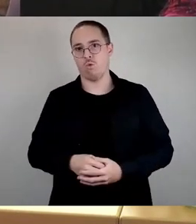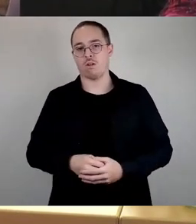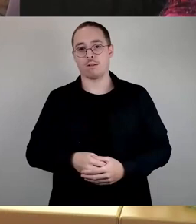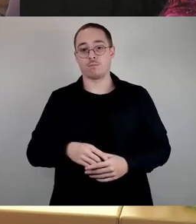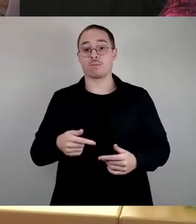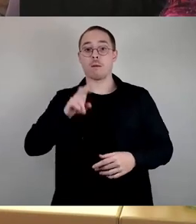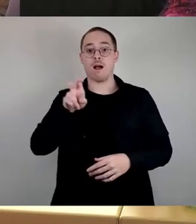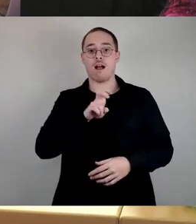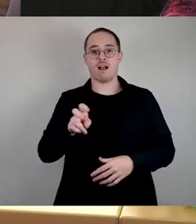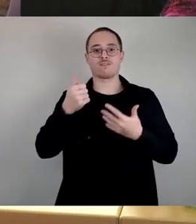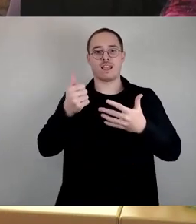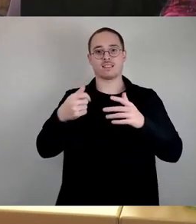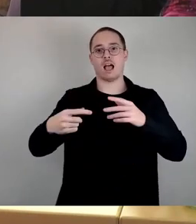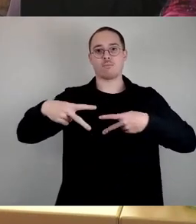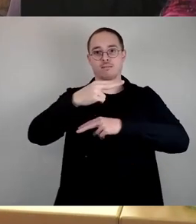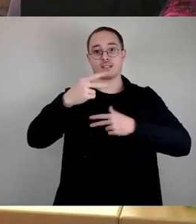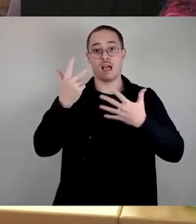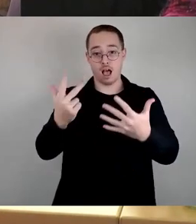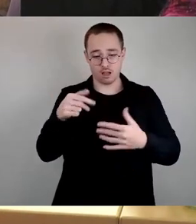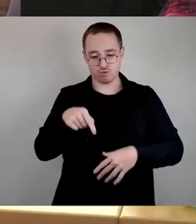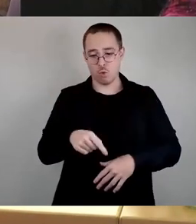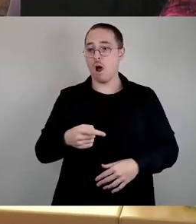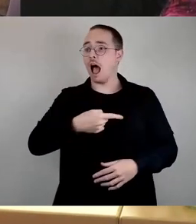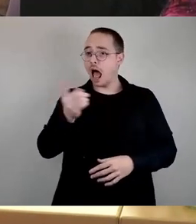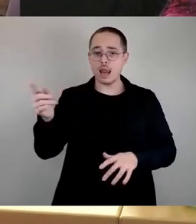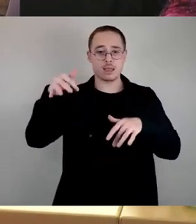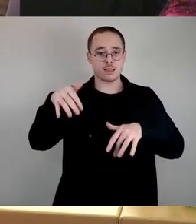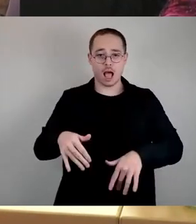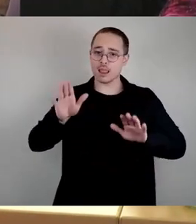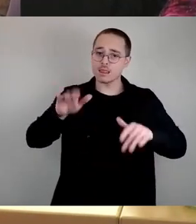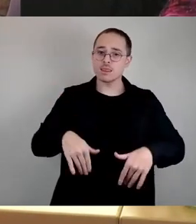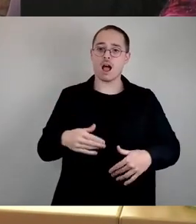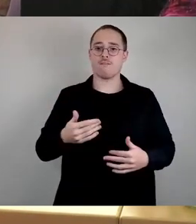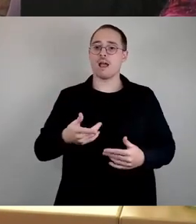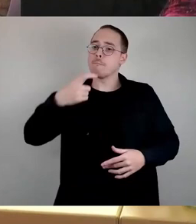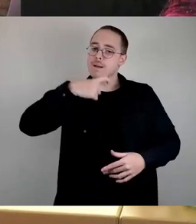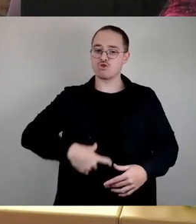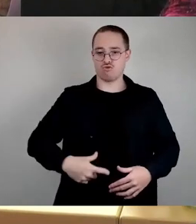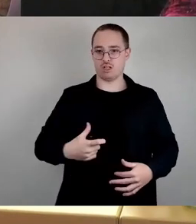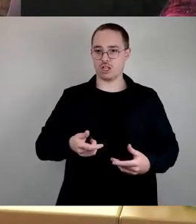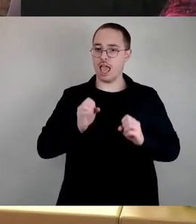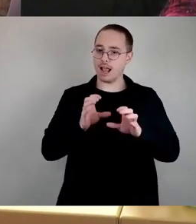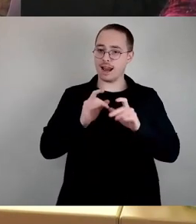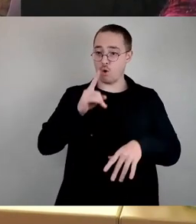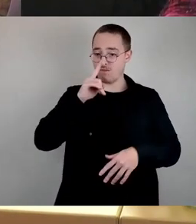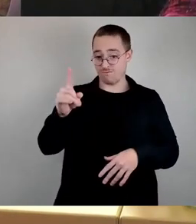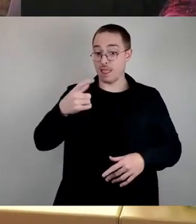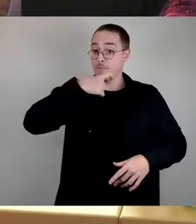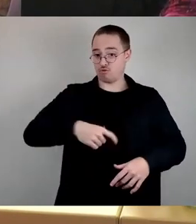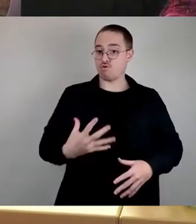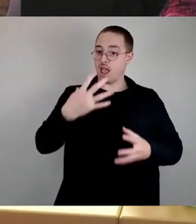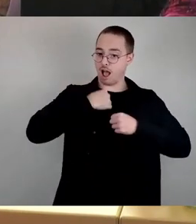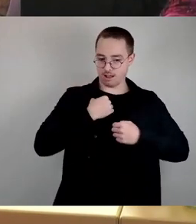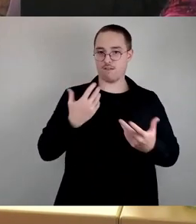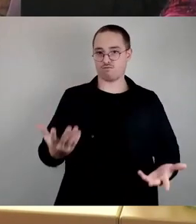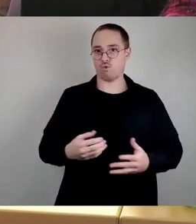Stadtrates nach der Abstimmung das Wort zu persönlichen Erklärungen ergreifen kann, um Angriffe, Äußerungen, die sich auf Ihre oder seine Person beziehen, zurückweisen